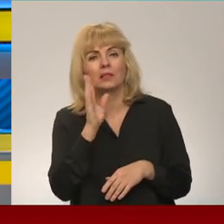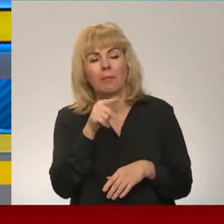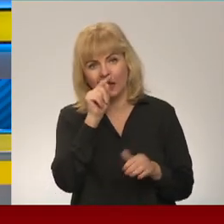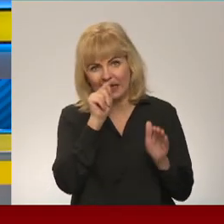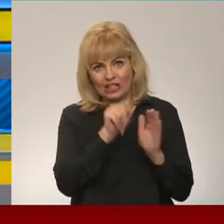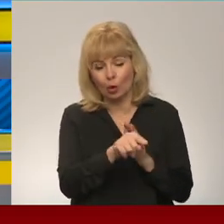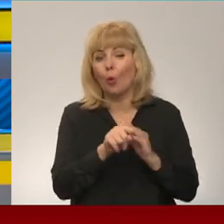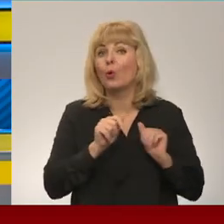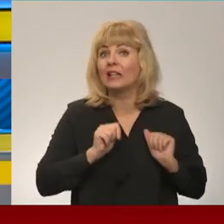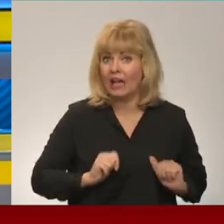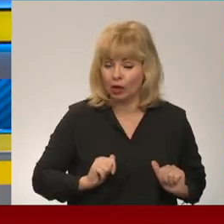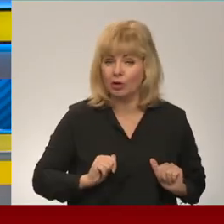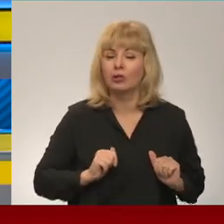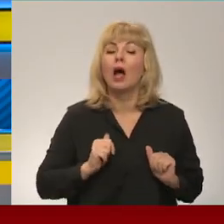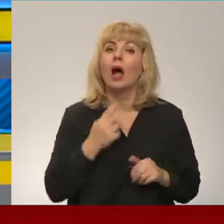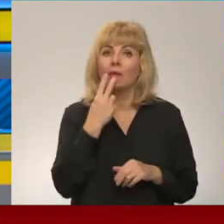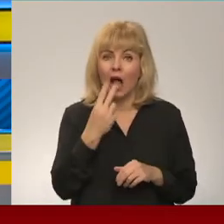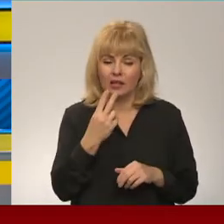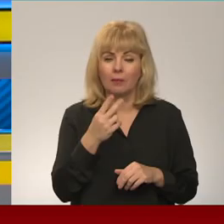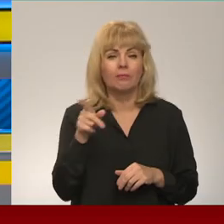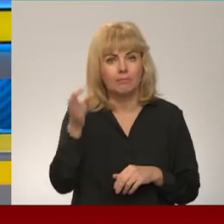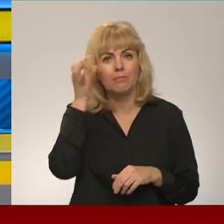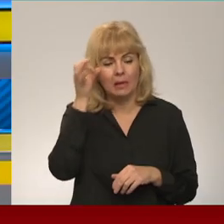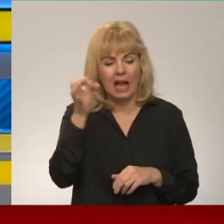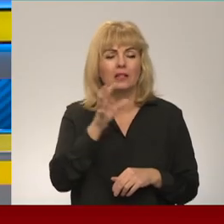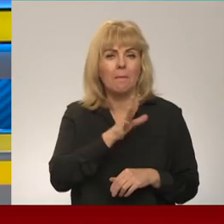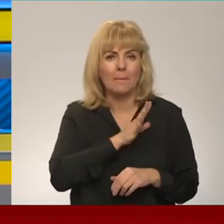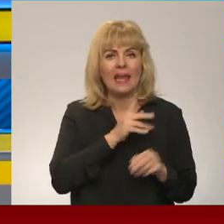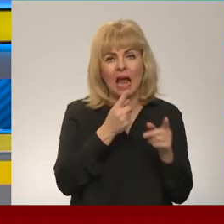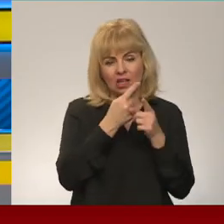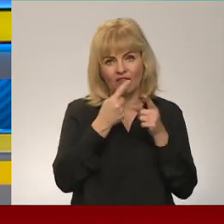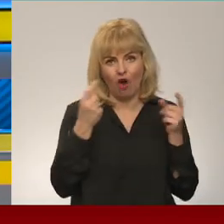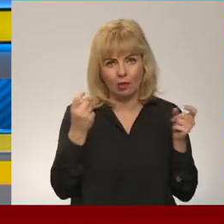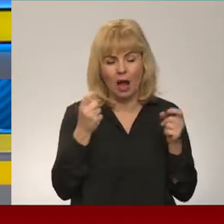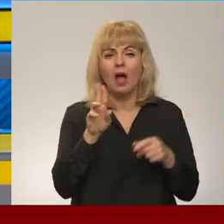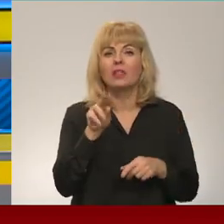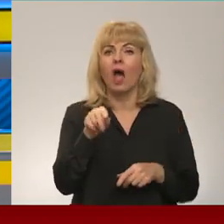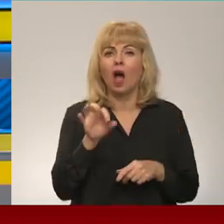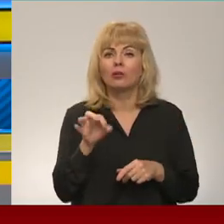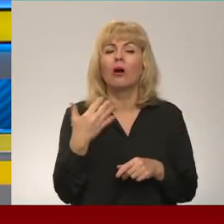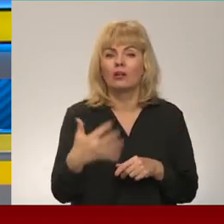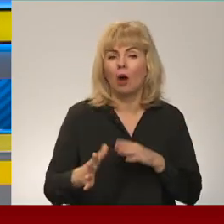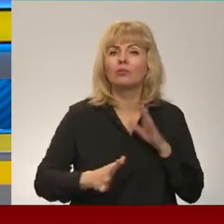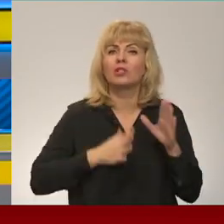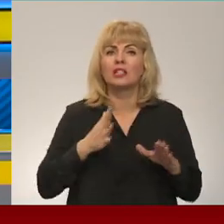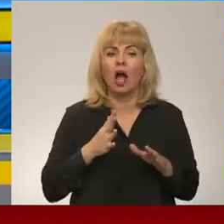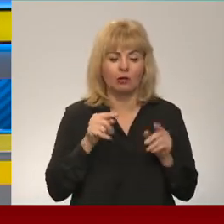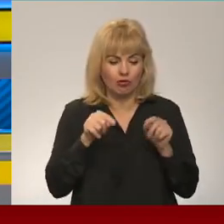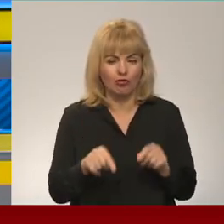bet mēs redzam, ka viņiem bija diezgan precīza informācija. Līdz ar to NATO ir sagatavojies šādai situācijai.